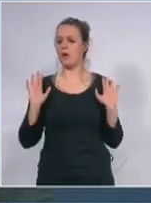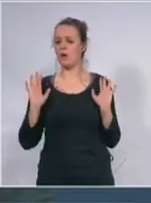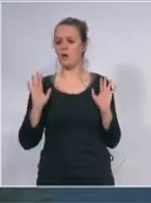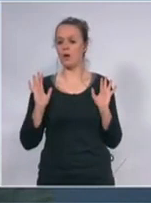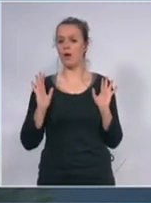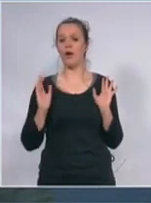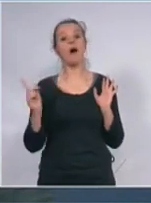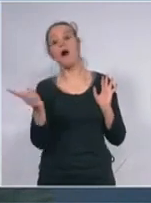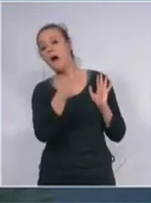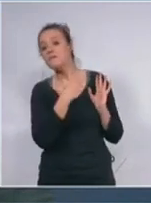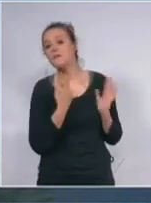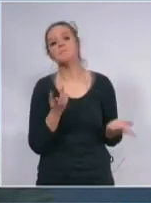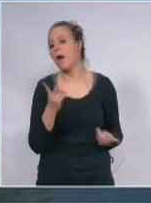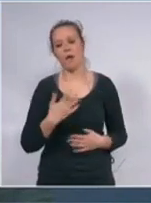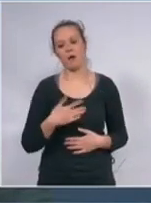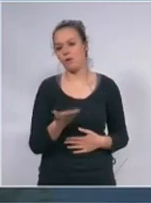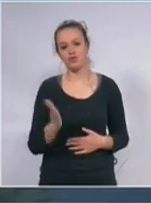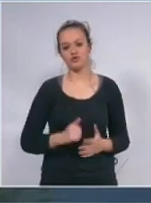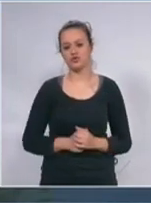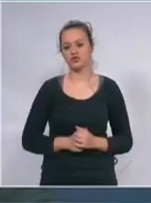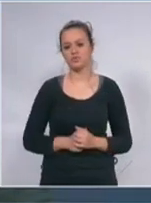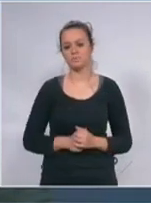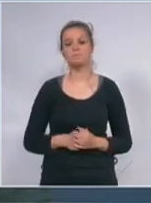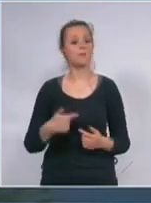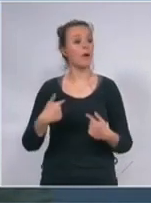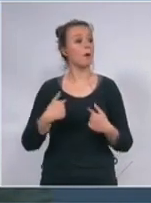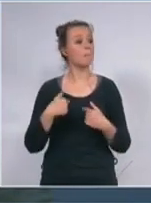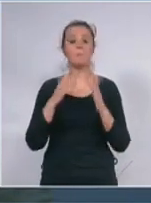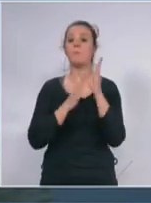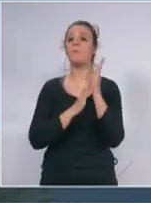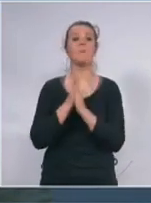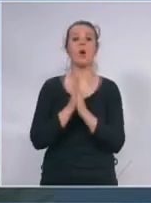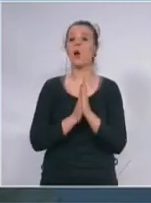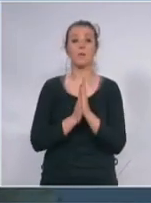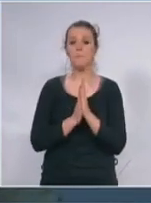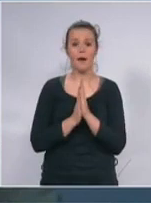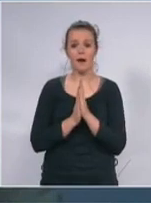a vi kako hoćete moja molba samo da pokušate da